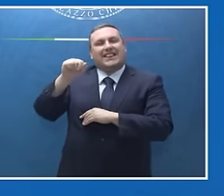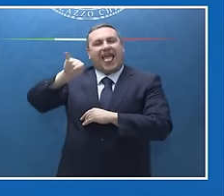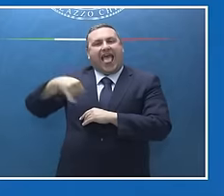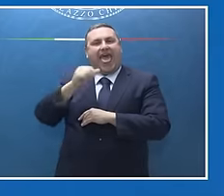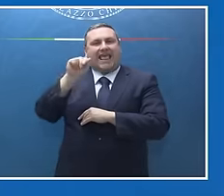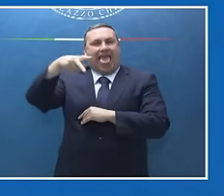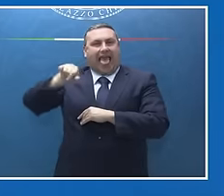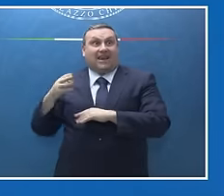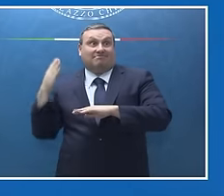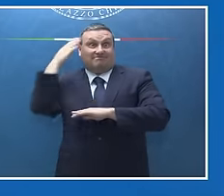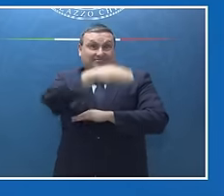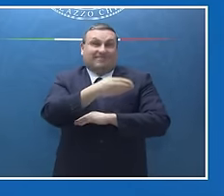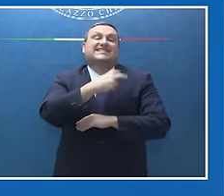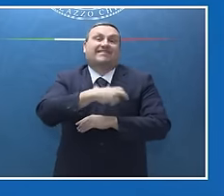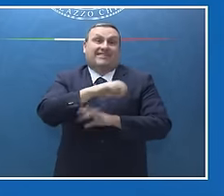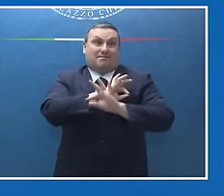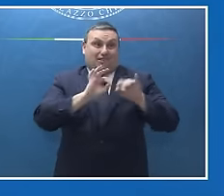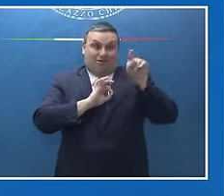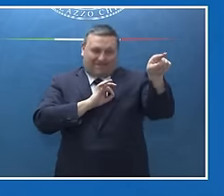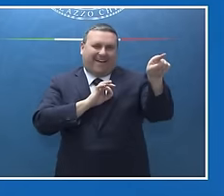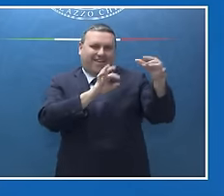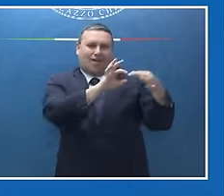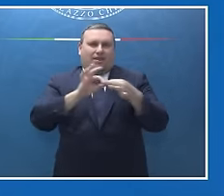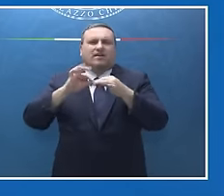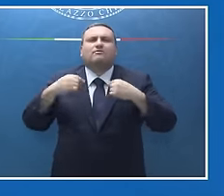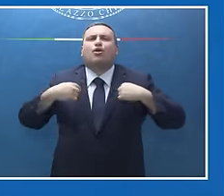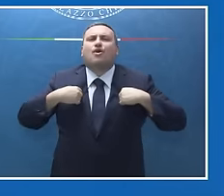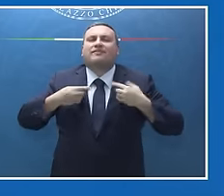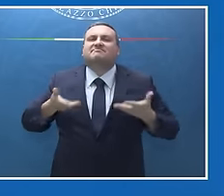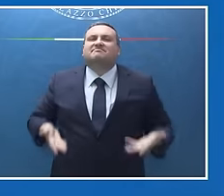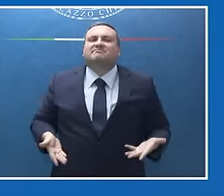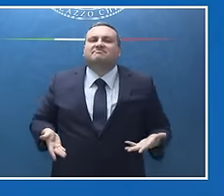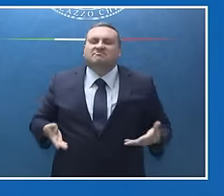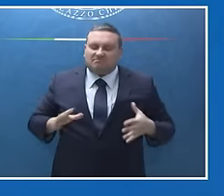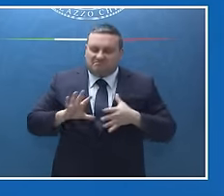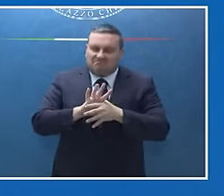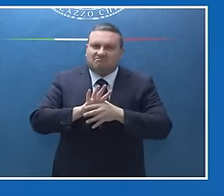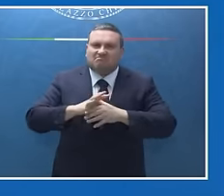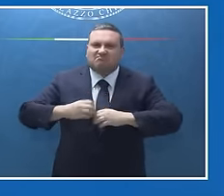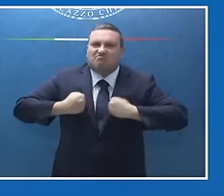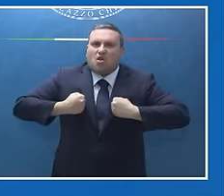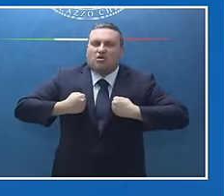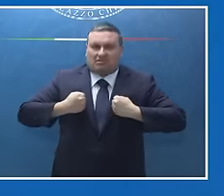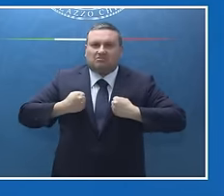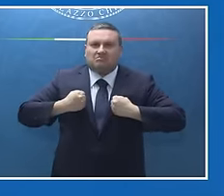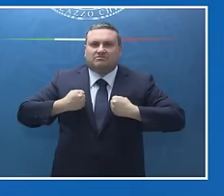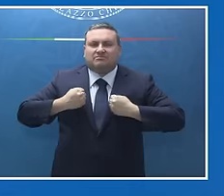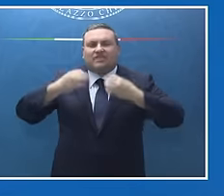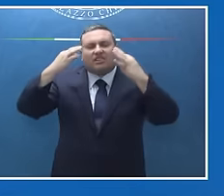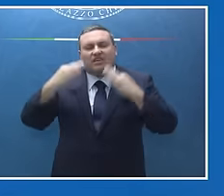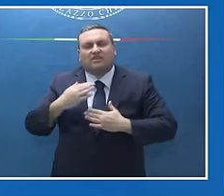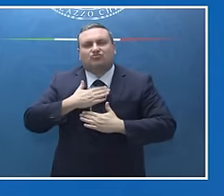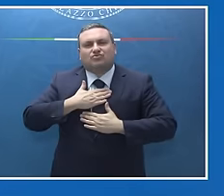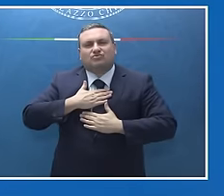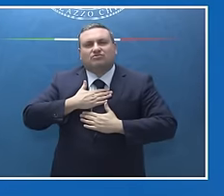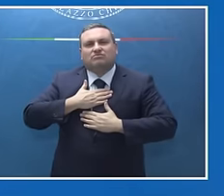noi con il nostro sostegno deciso, compatto in questi due anni abbiamo consentito che l